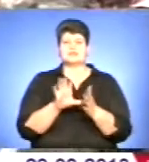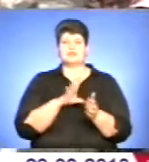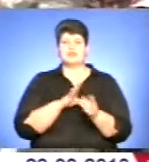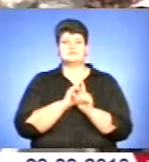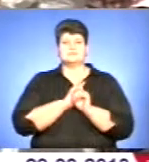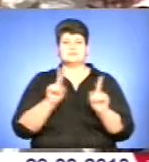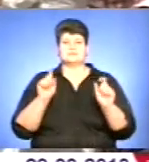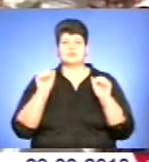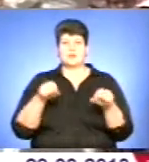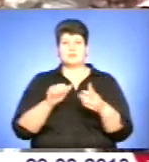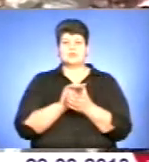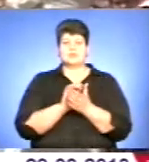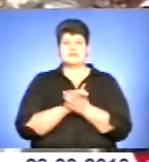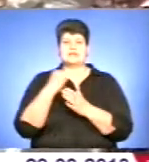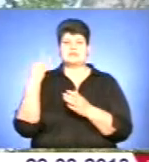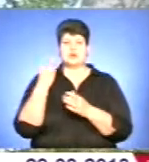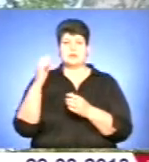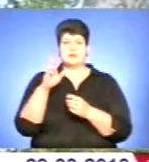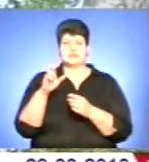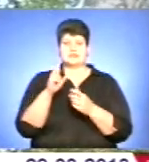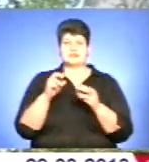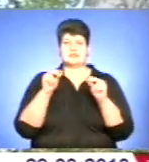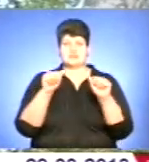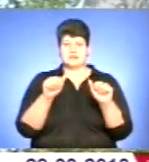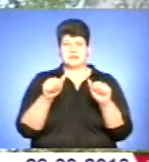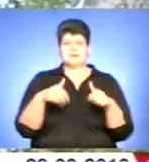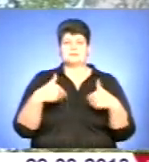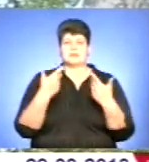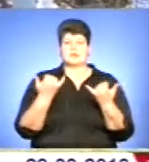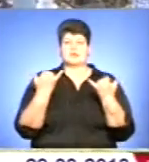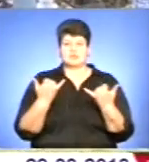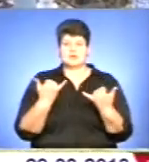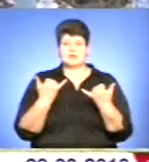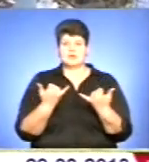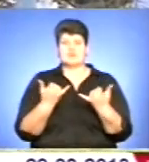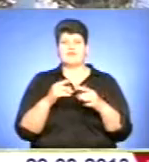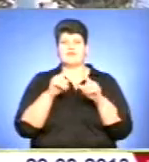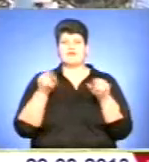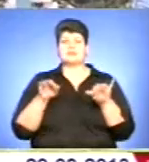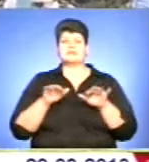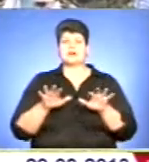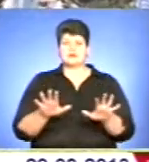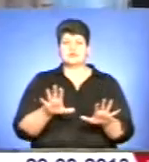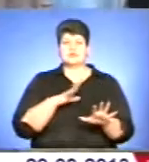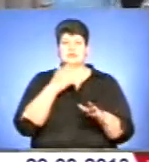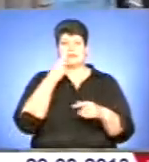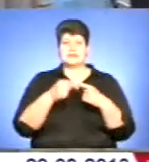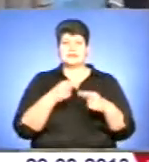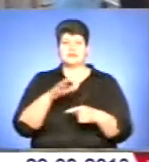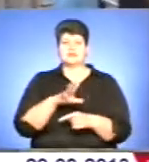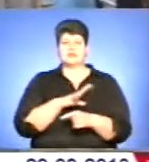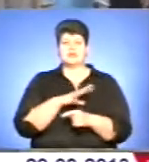можливість познайомитися з історією бережанської землі, донесеної до сьогодні. У рамках заходу традиційно відбувалися